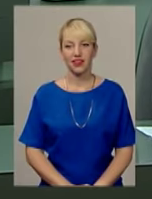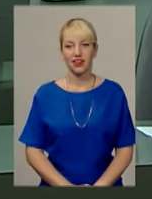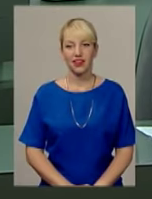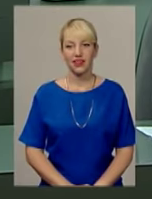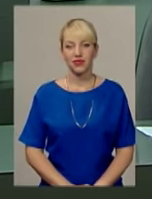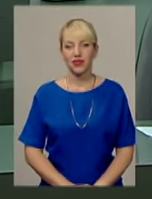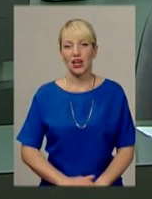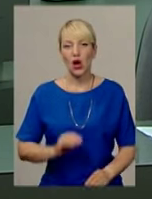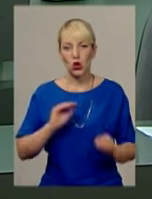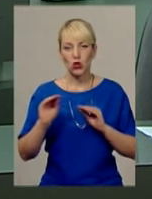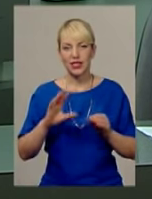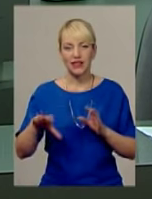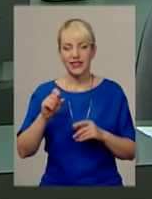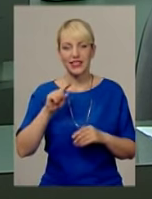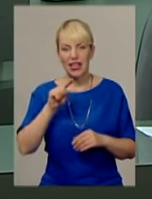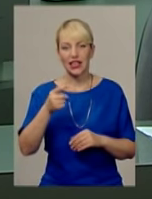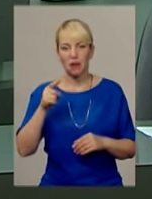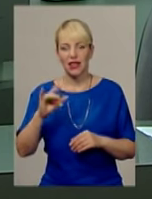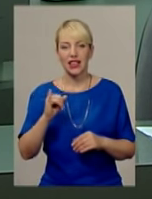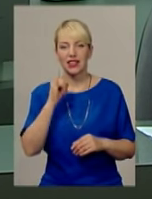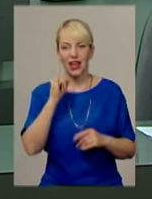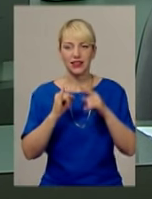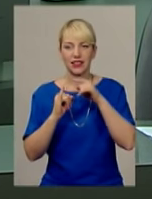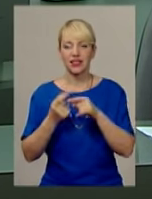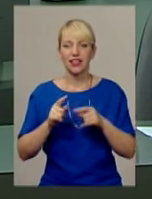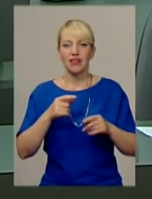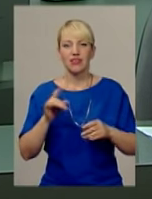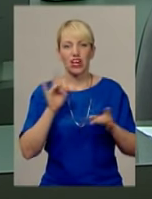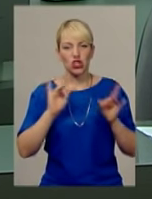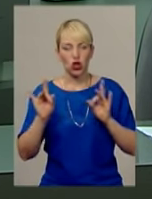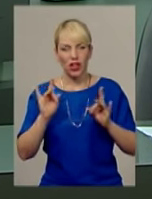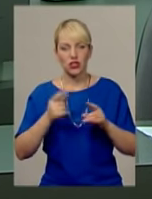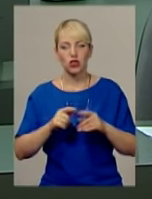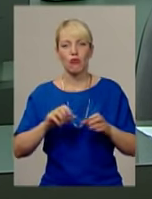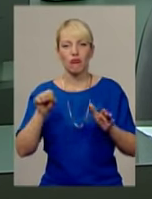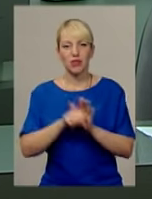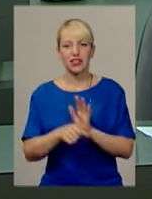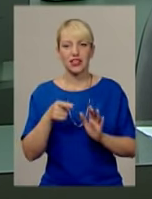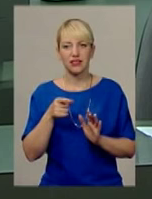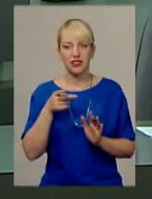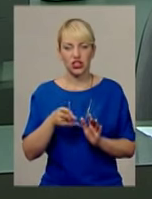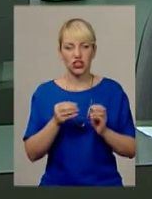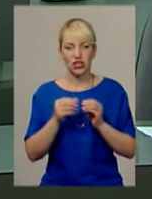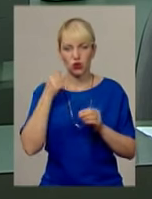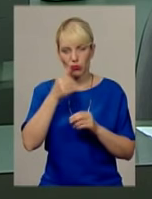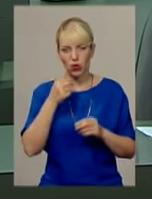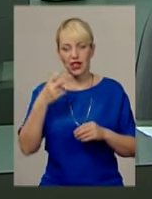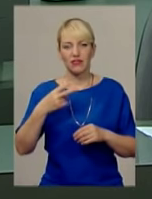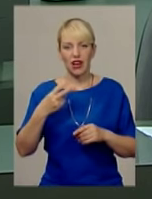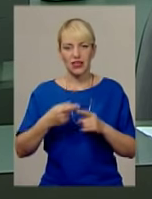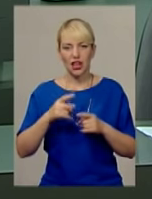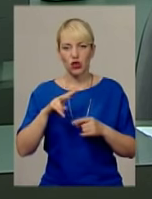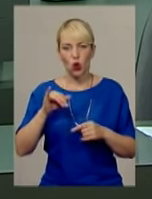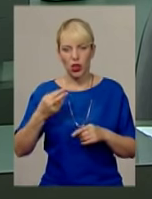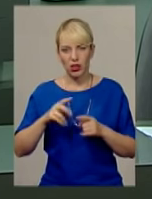Розставлені всі крапки над «і» у резонансному вбивстві 2010 року. 20 липня колегія суддів апеляційного суду